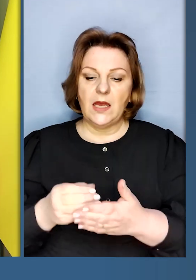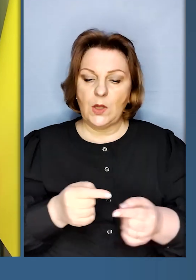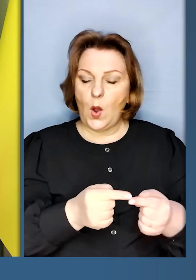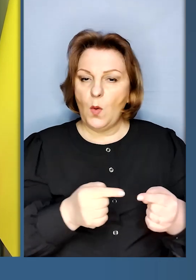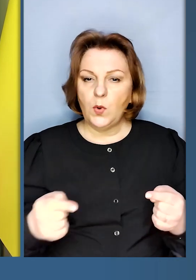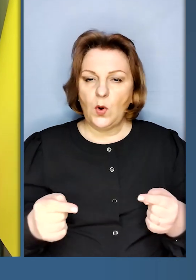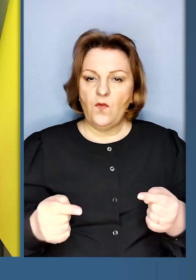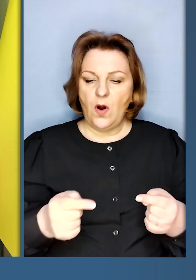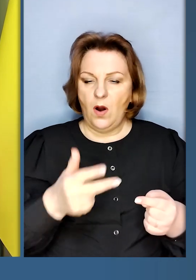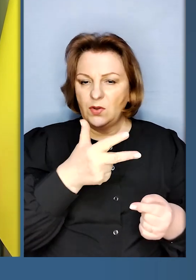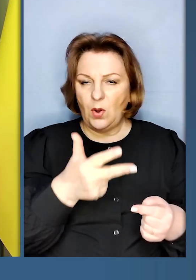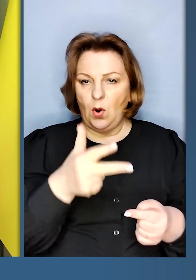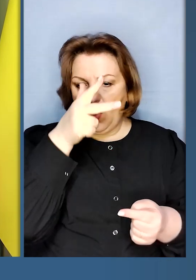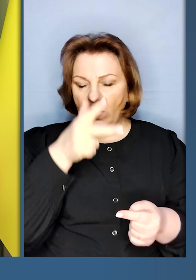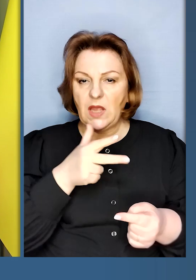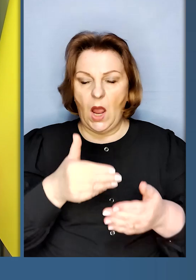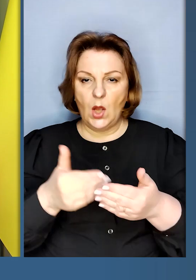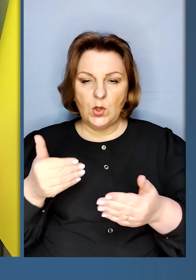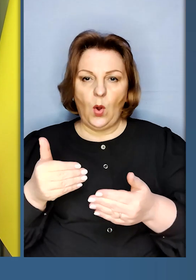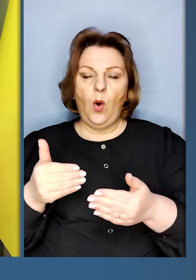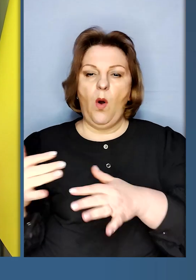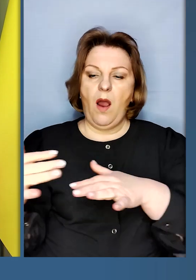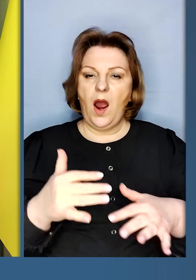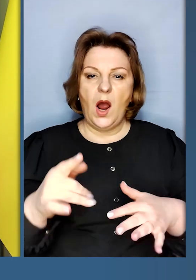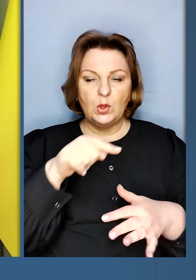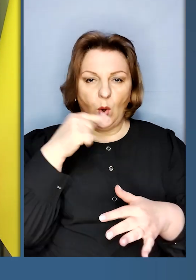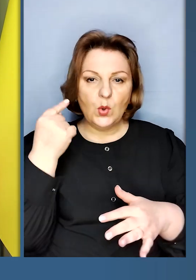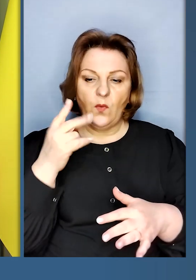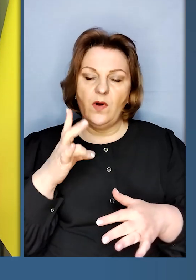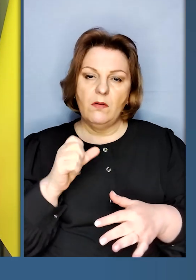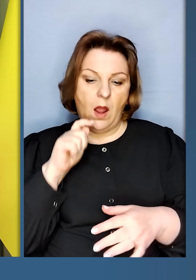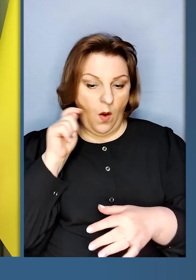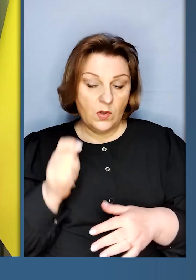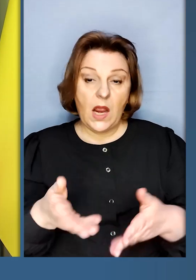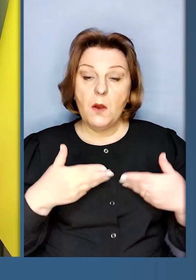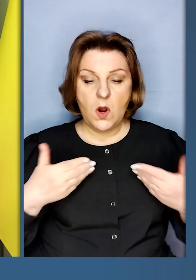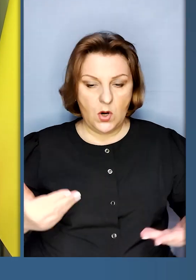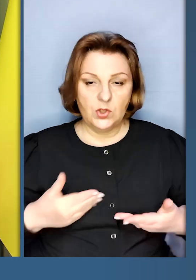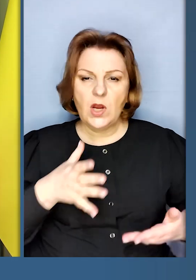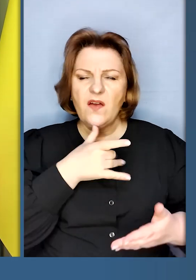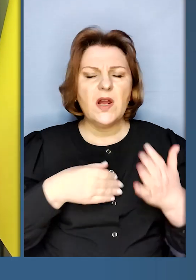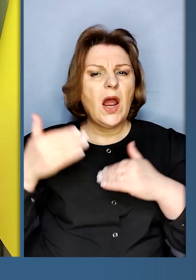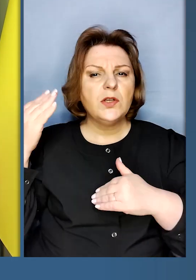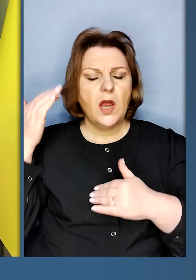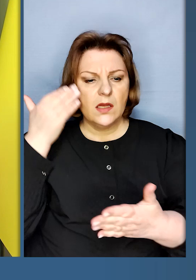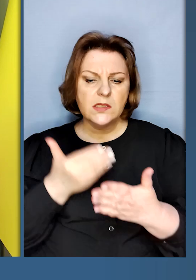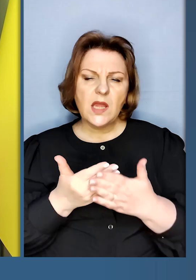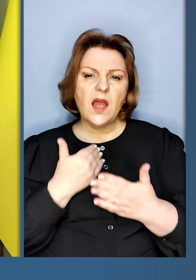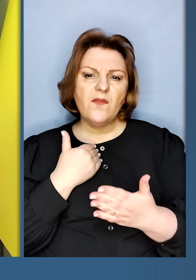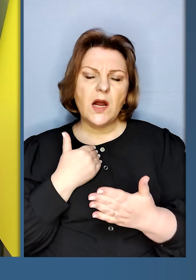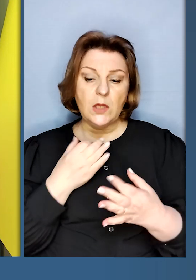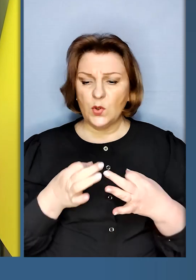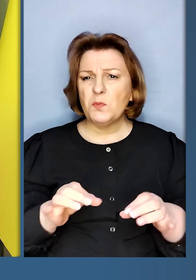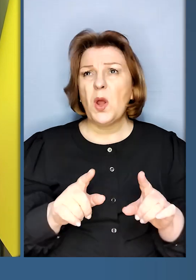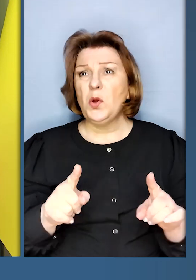Протягом трьох декадів до атаку Росії на Україну ми жили в часах, коли здавалося,